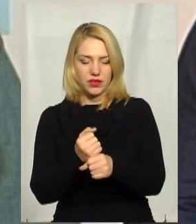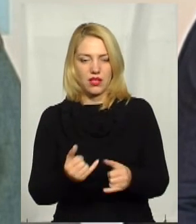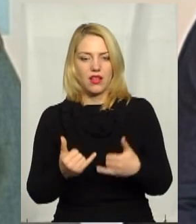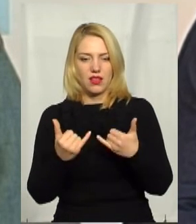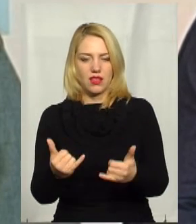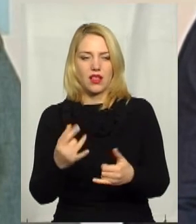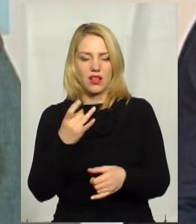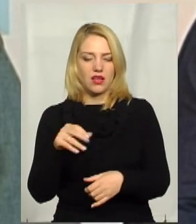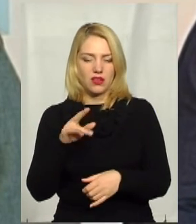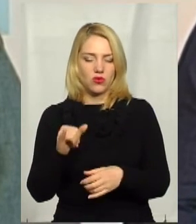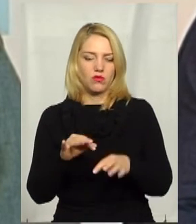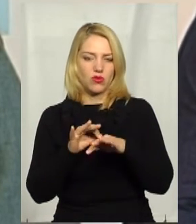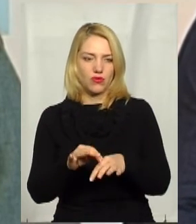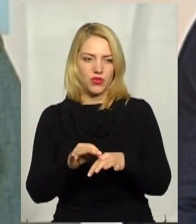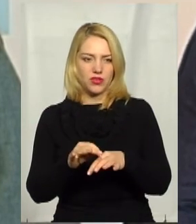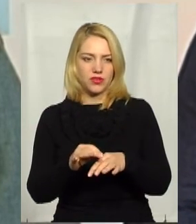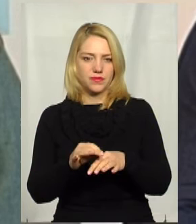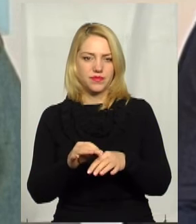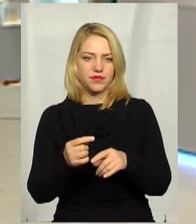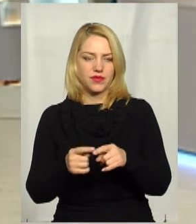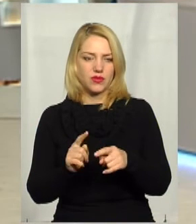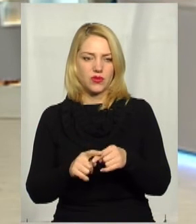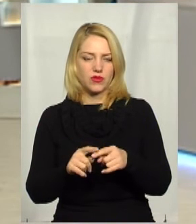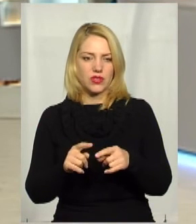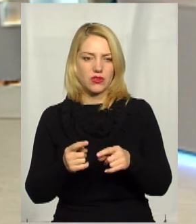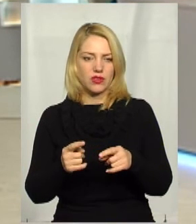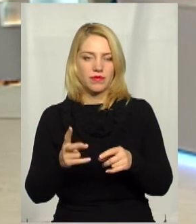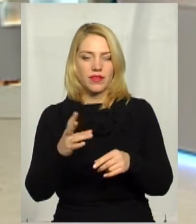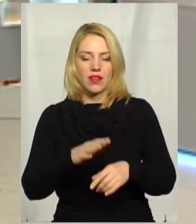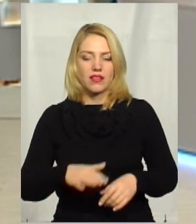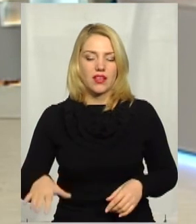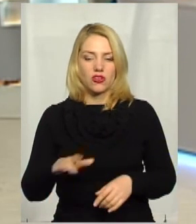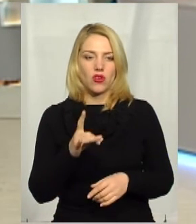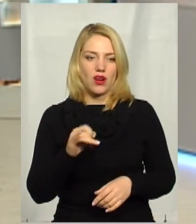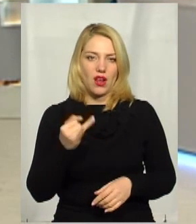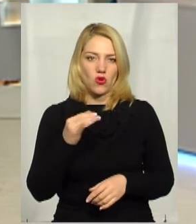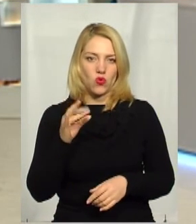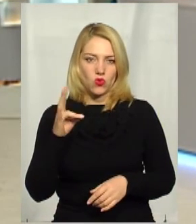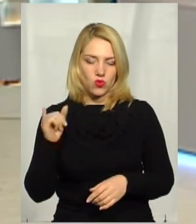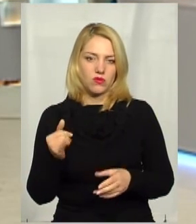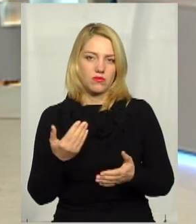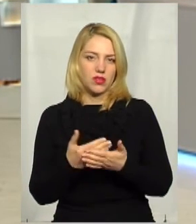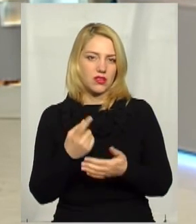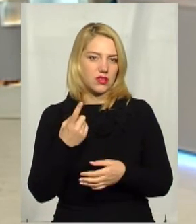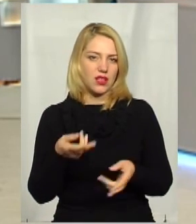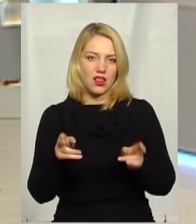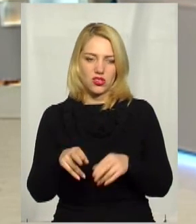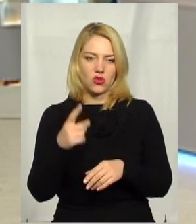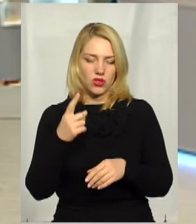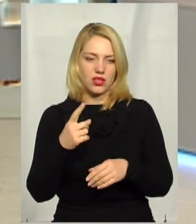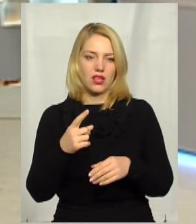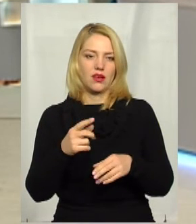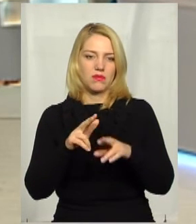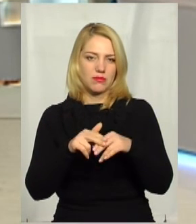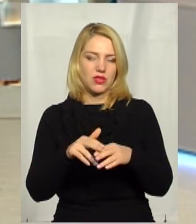дали їм раду, провели, так би мовити, рекультивацію цих сміттєзвалищ. На території району їх практично залишилось одне організоване,